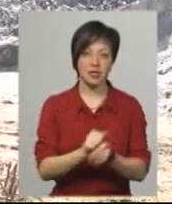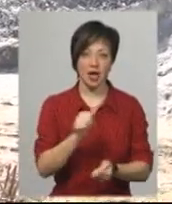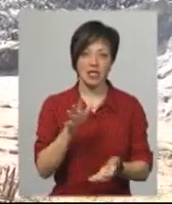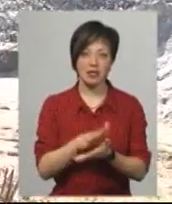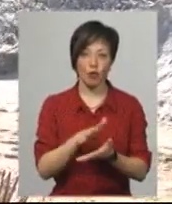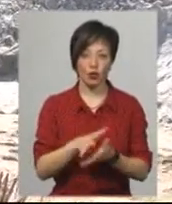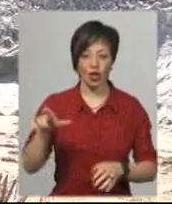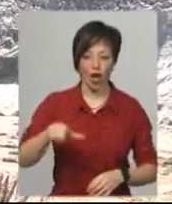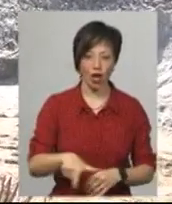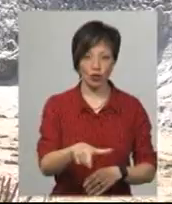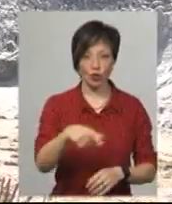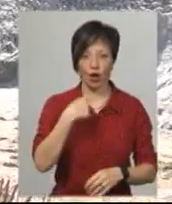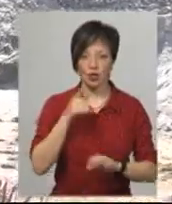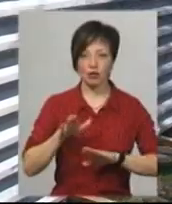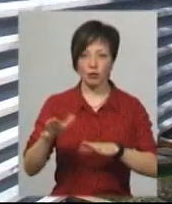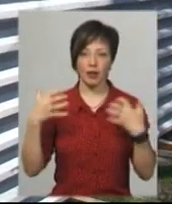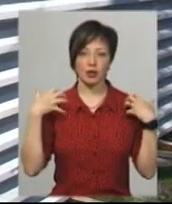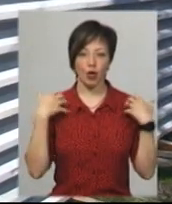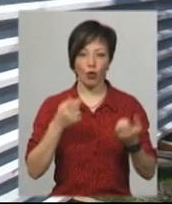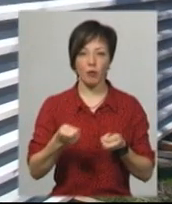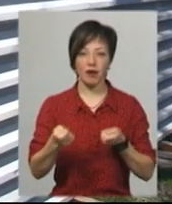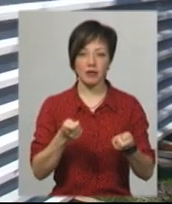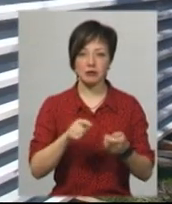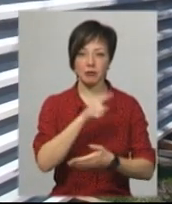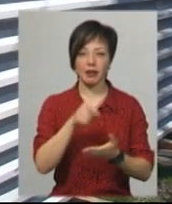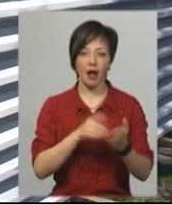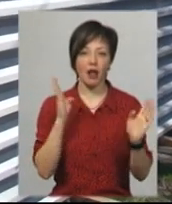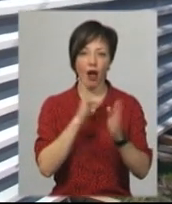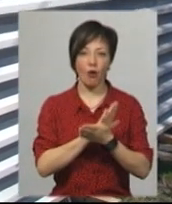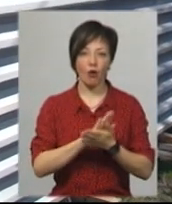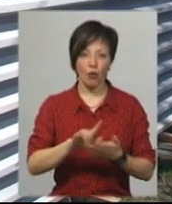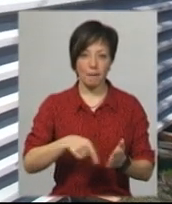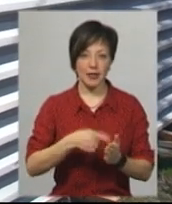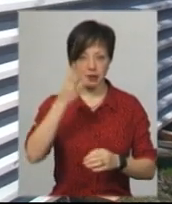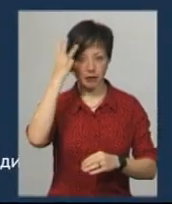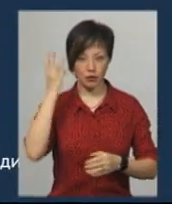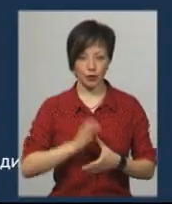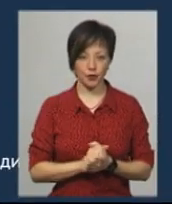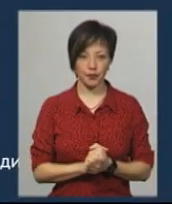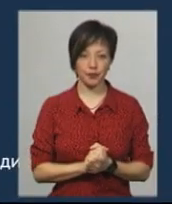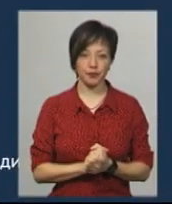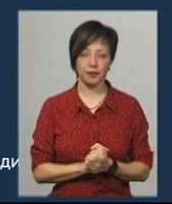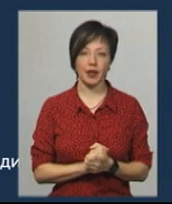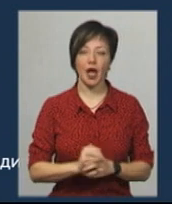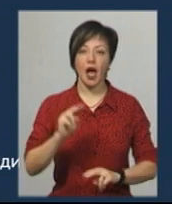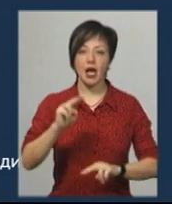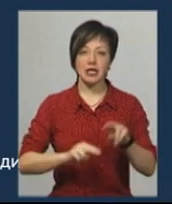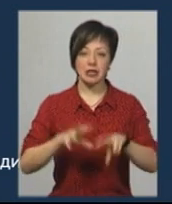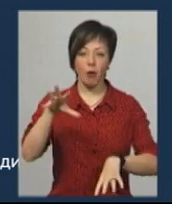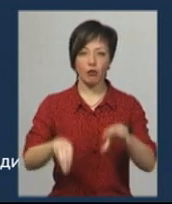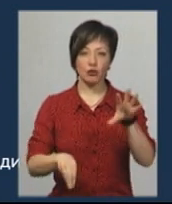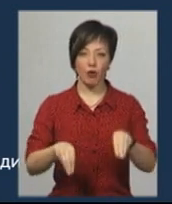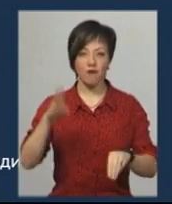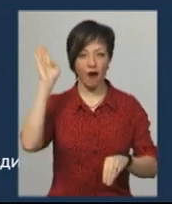каже заступниця начальника управління з питань екології та контролю за благоустрою міста Хмельницького Іна Куцька. Забудова водоохоронних зон,